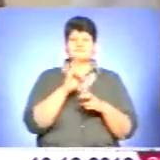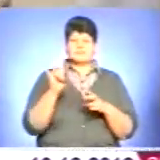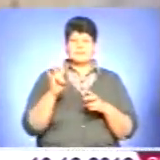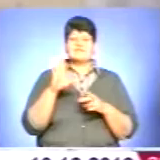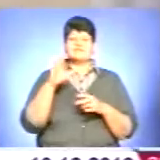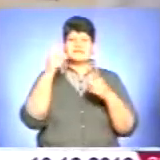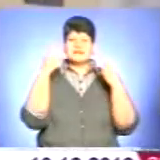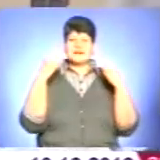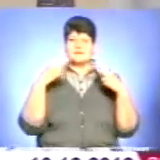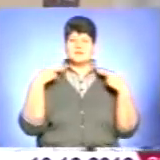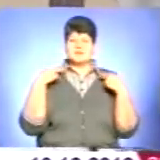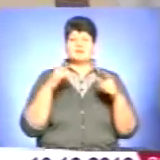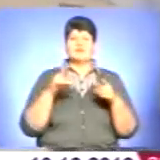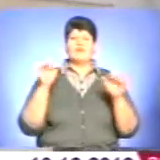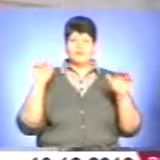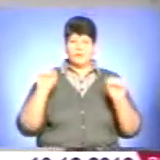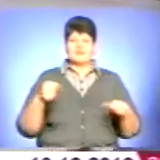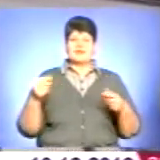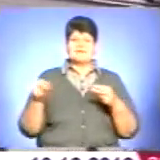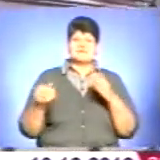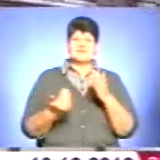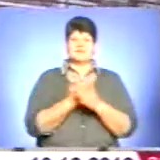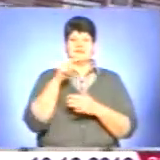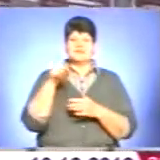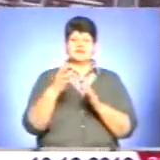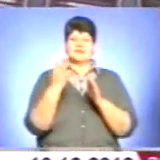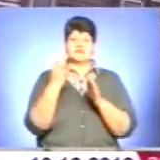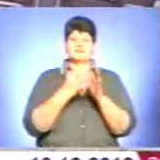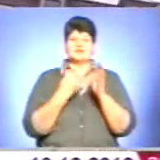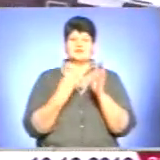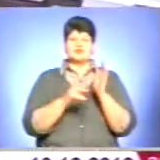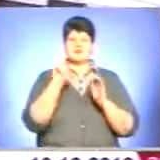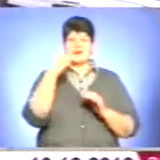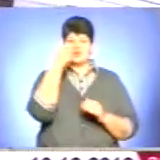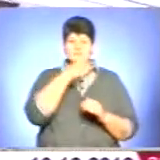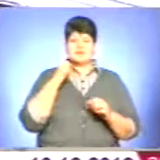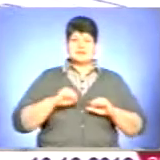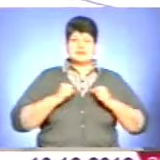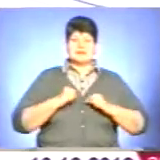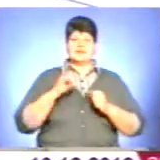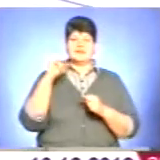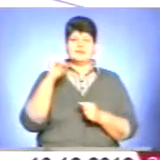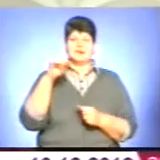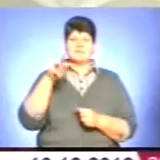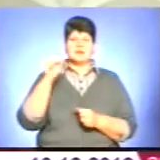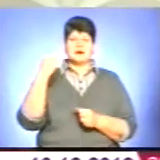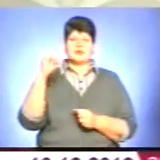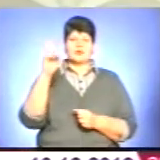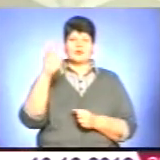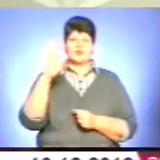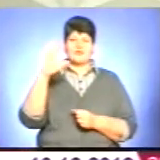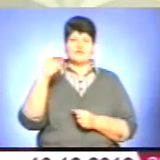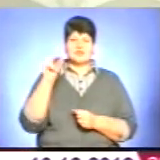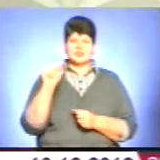монастир вдалося відновити лише у 1991-му році стараннями отця Івана Майковича. Багато